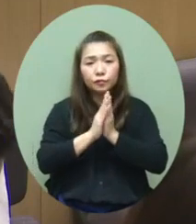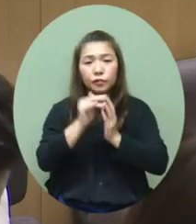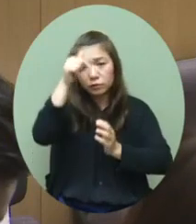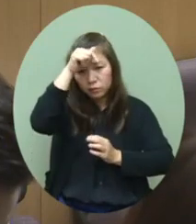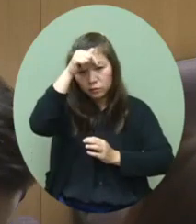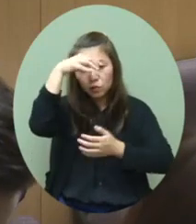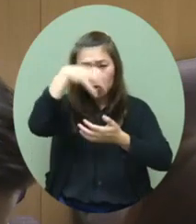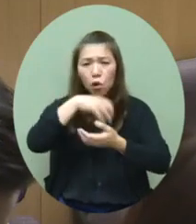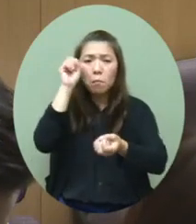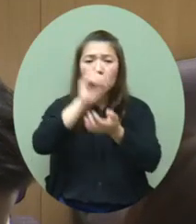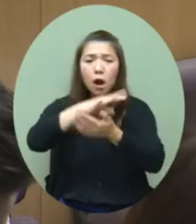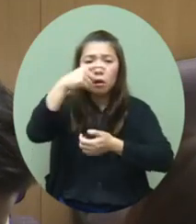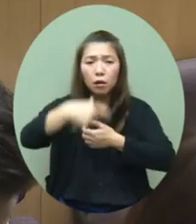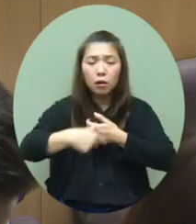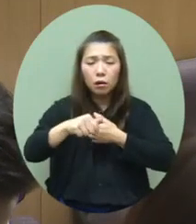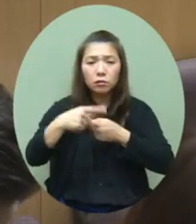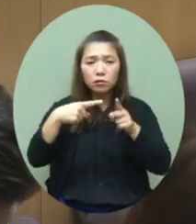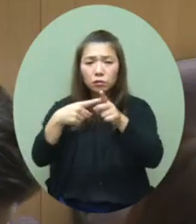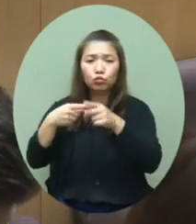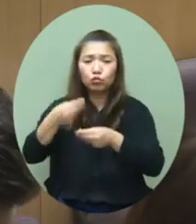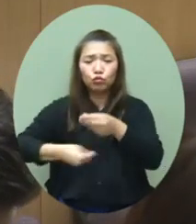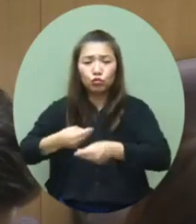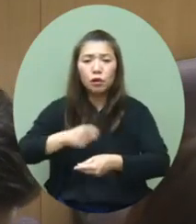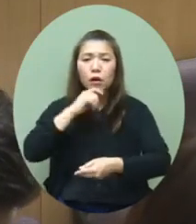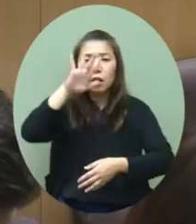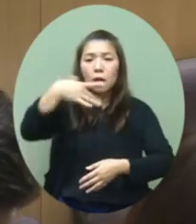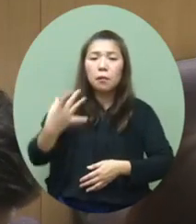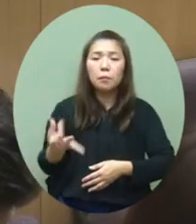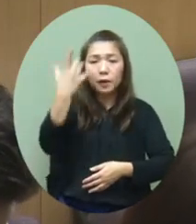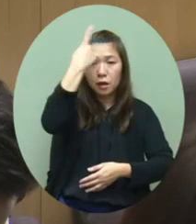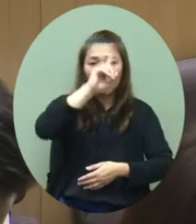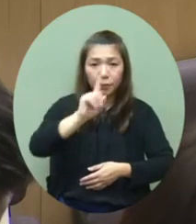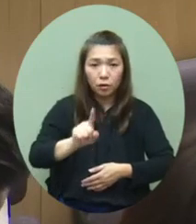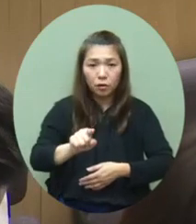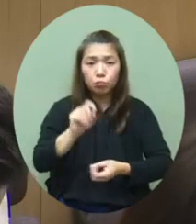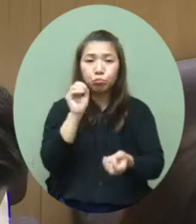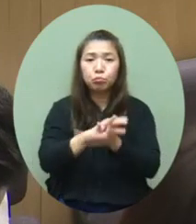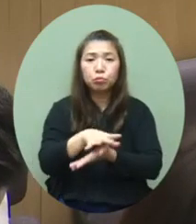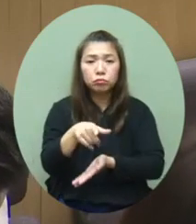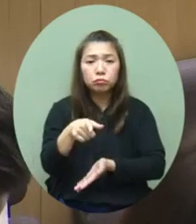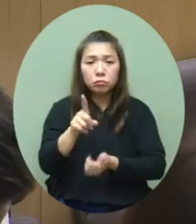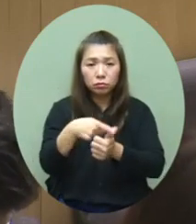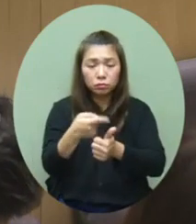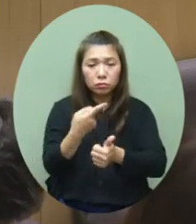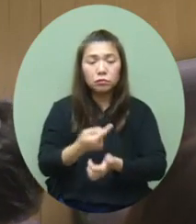院那裡院內感染的情況想問現在有沒有源頭是怎樣感染的那另外剛剛有說